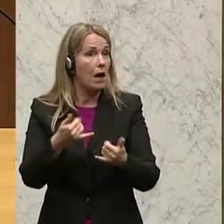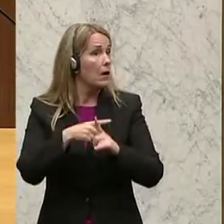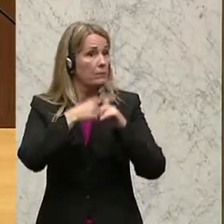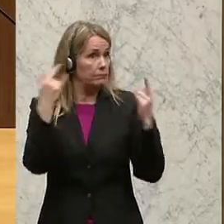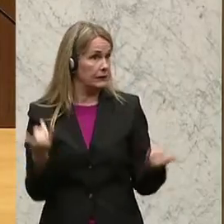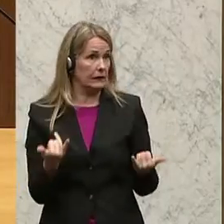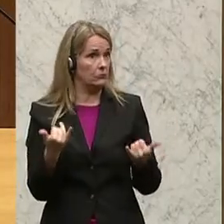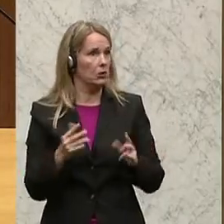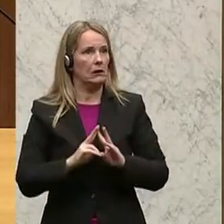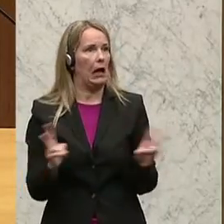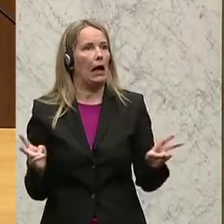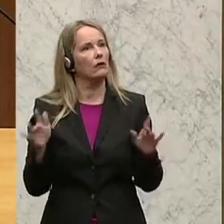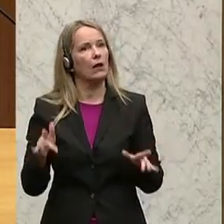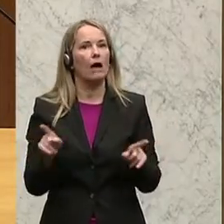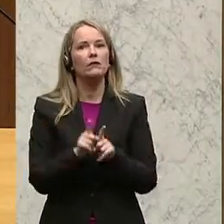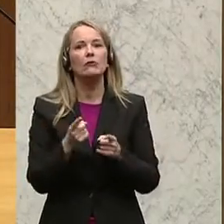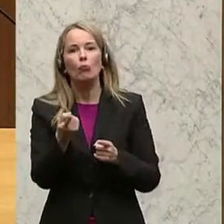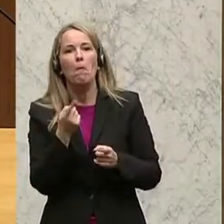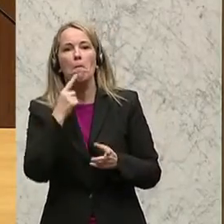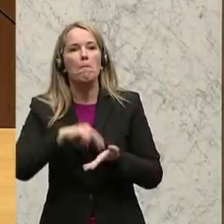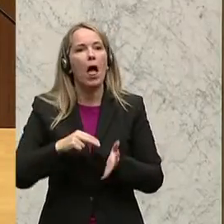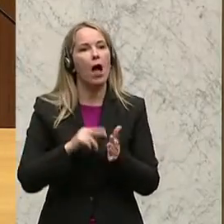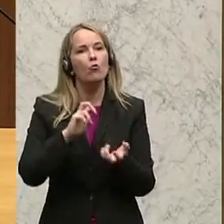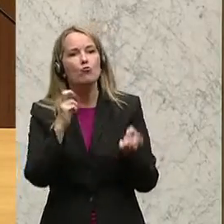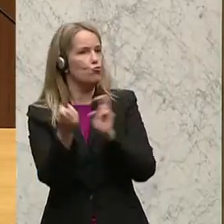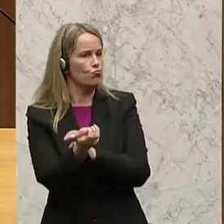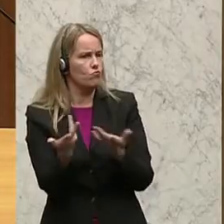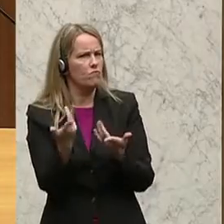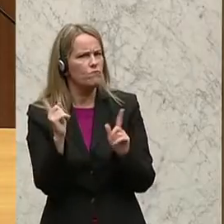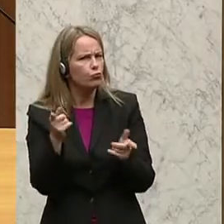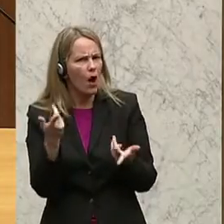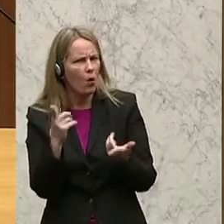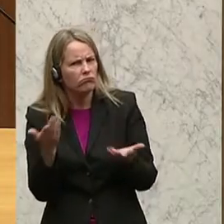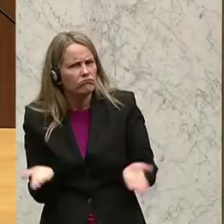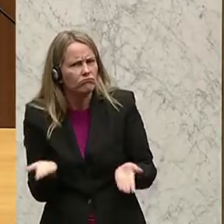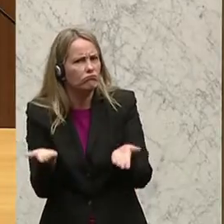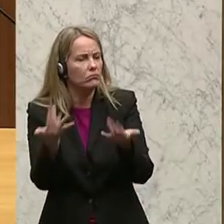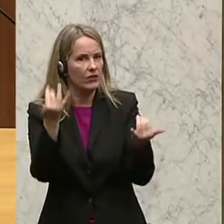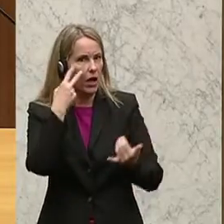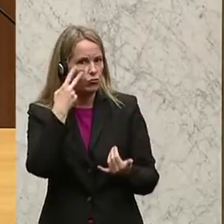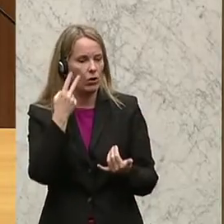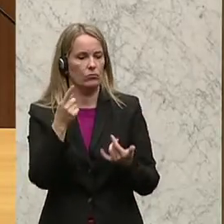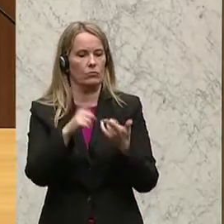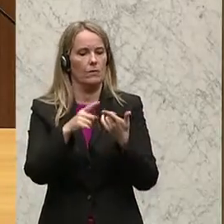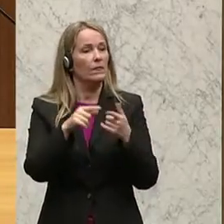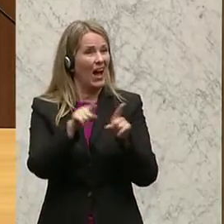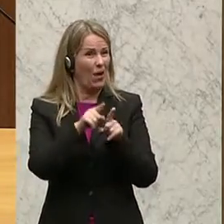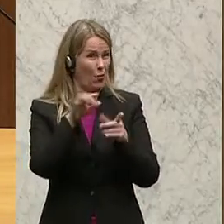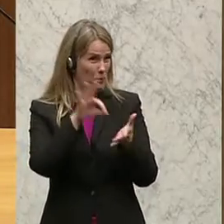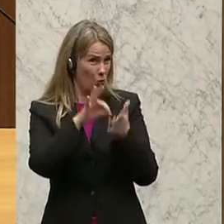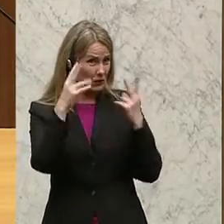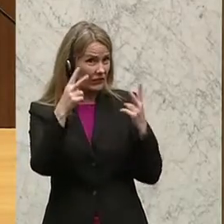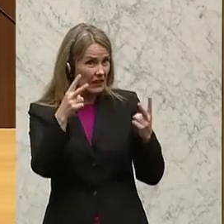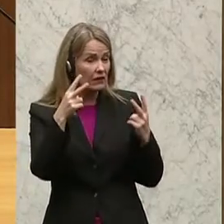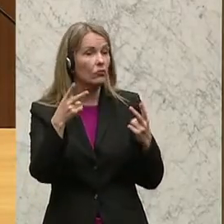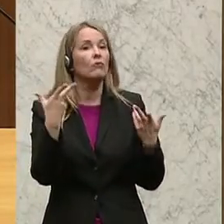Anzeichen sozusagen von der Umsetzung. Also da muss man auch irgendwie nachhelfen. Dann ein weiterer wichtiger Punkt wäre